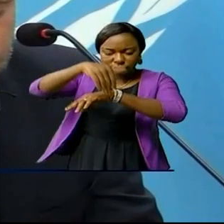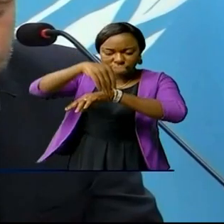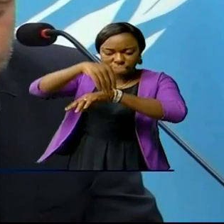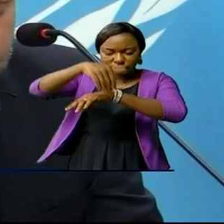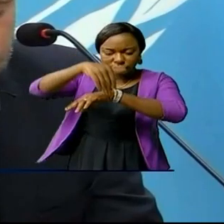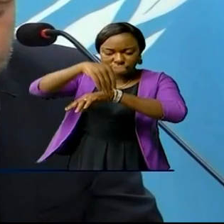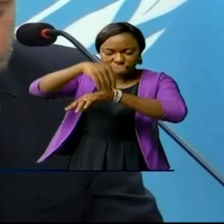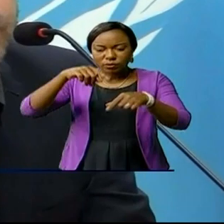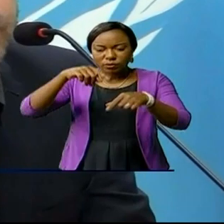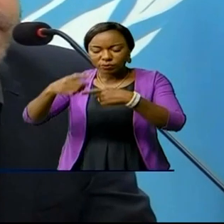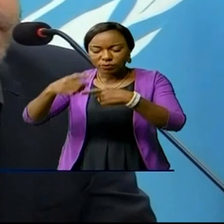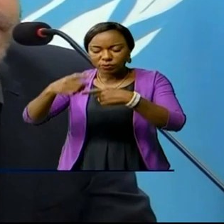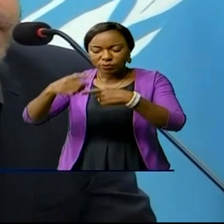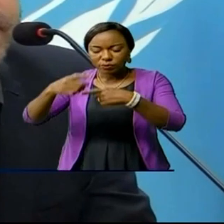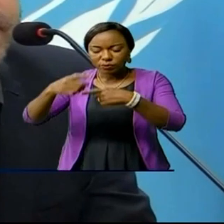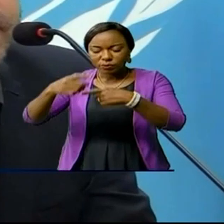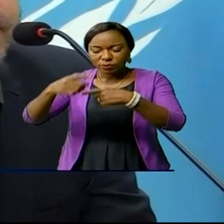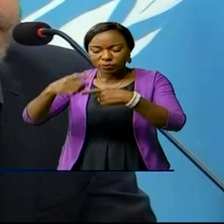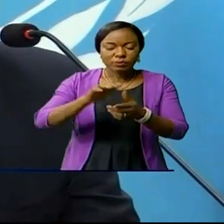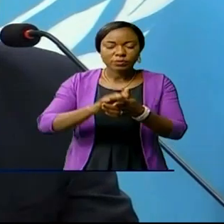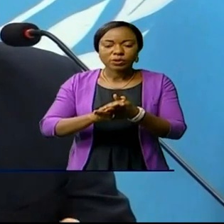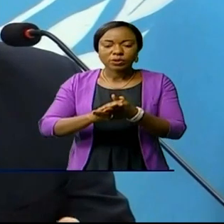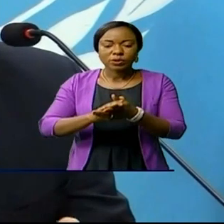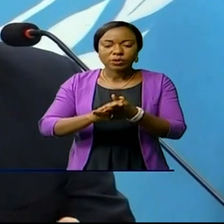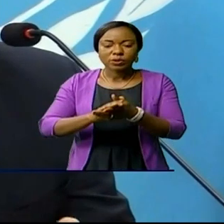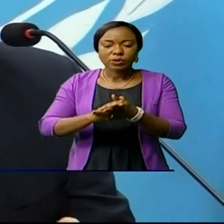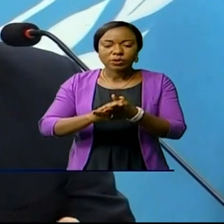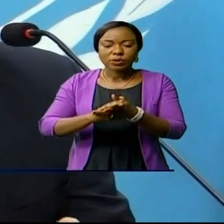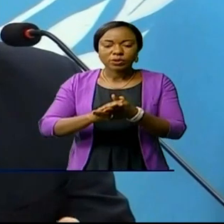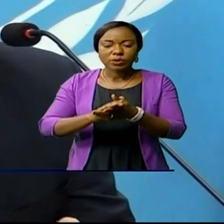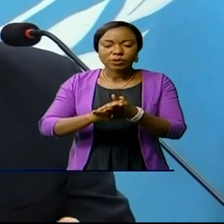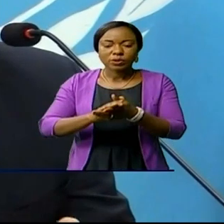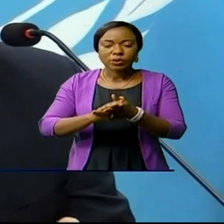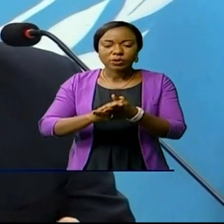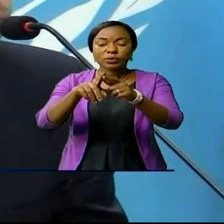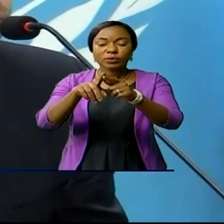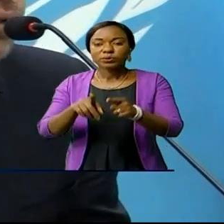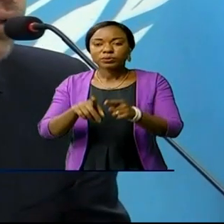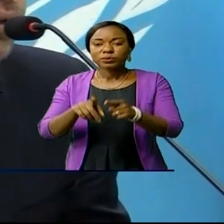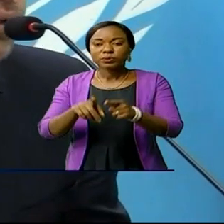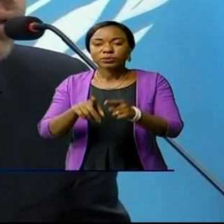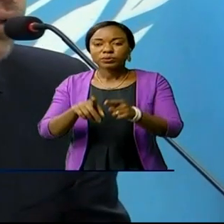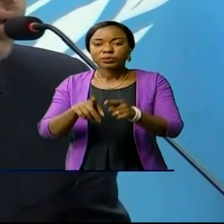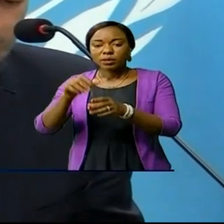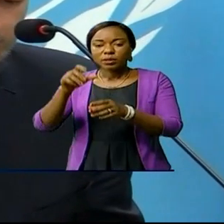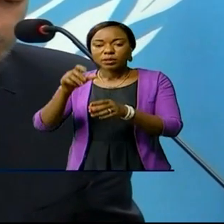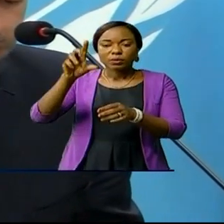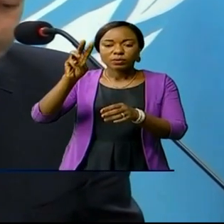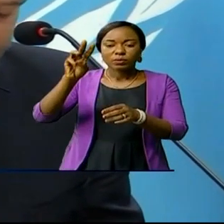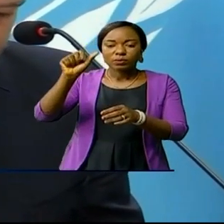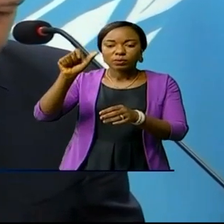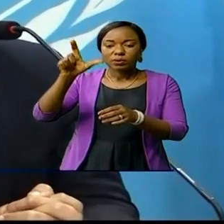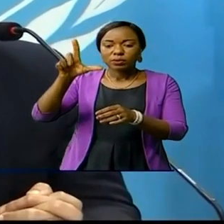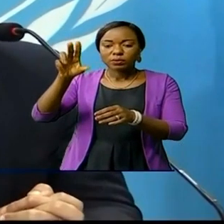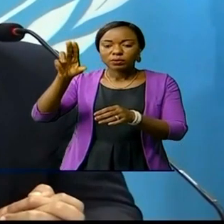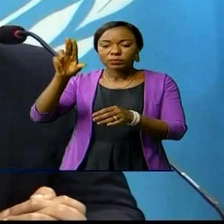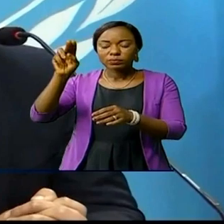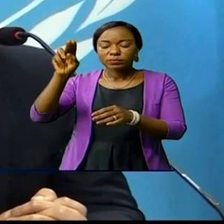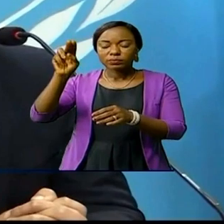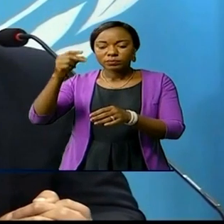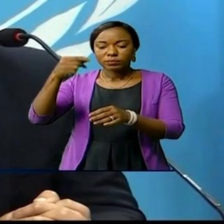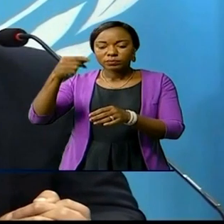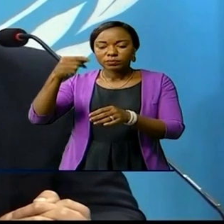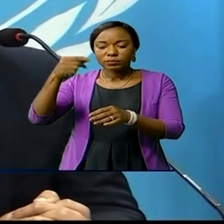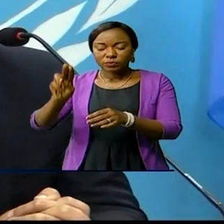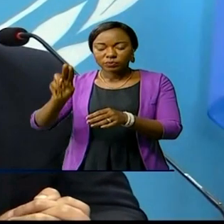été lancées sur les principaux axes en périphérie de la ville, notamment en direction de Walungu, Kavumu et Nyangesi. La patronne de la